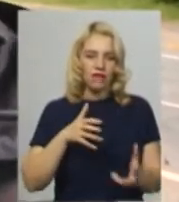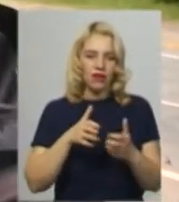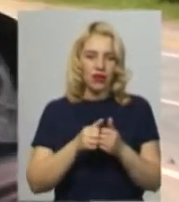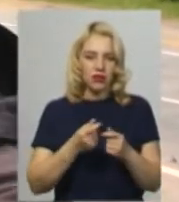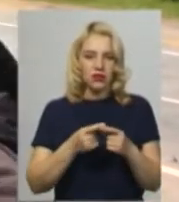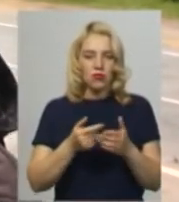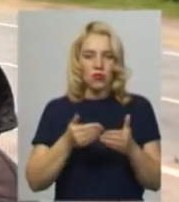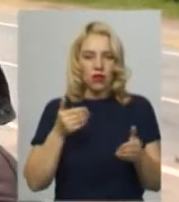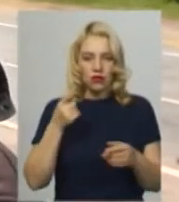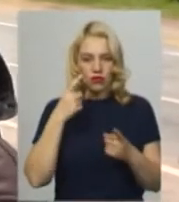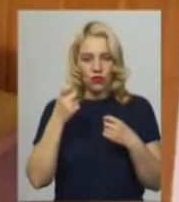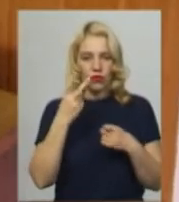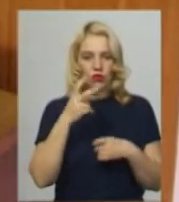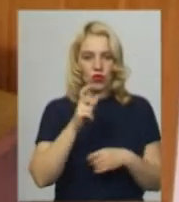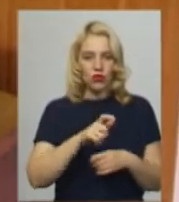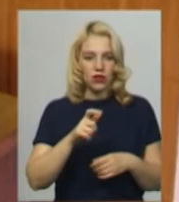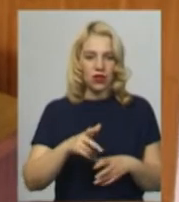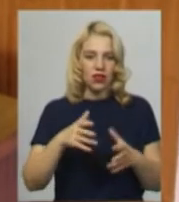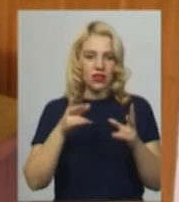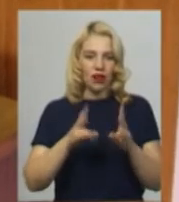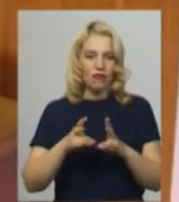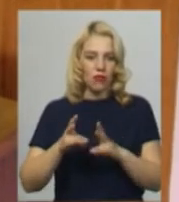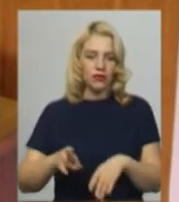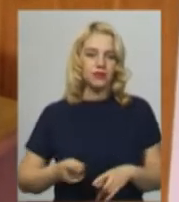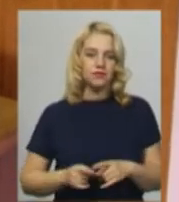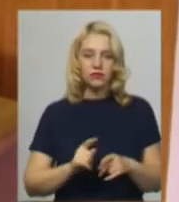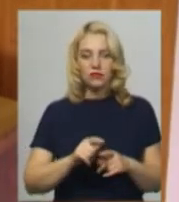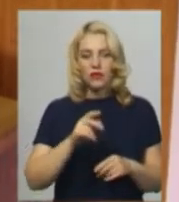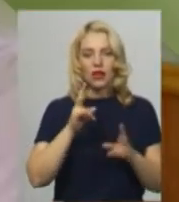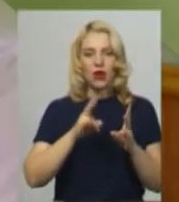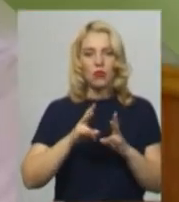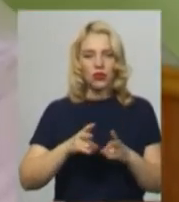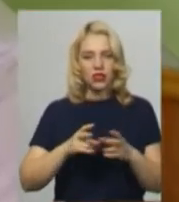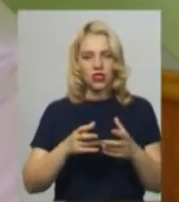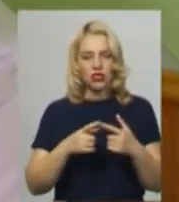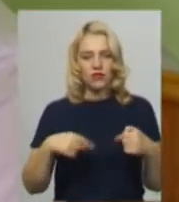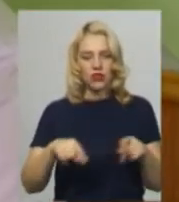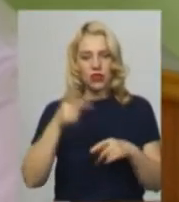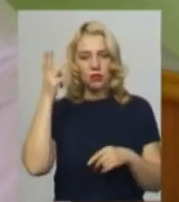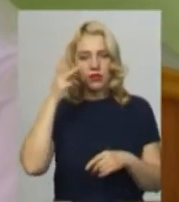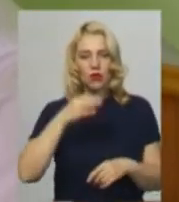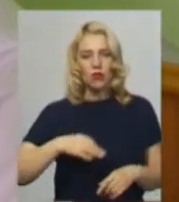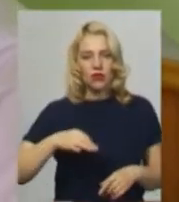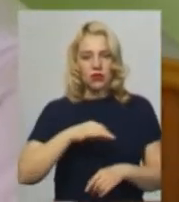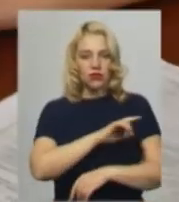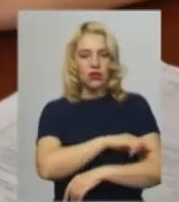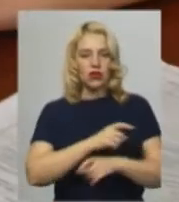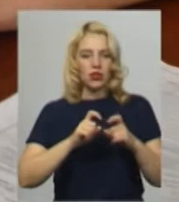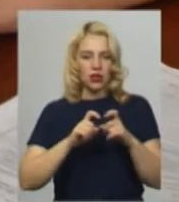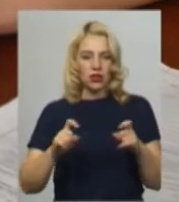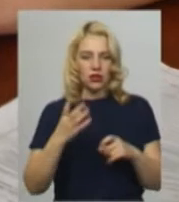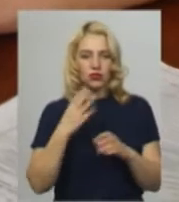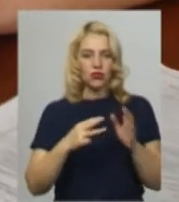інформацією, двоє осіб травмованих. За словами лікаря-ординатора травматологічного відділення Хмельницької обласної лікарні, 48-річну